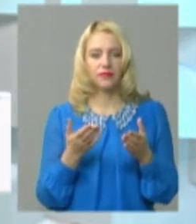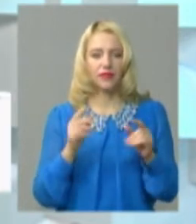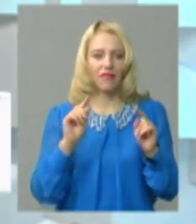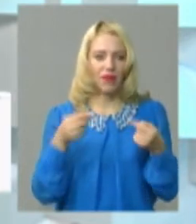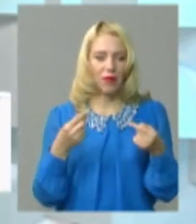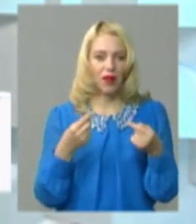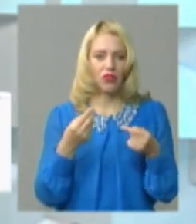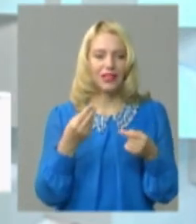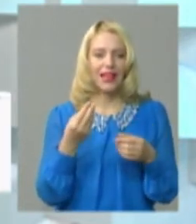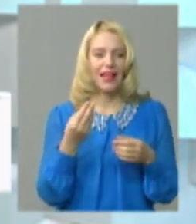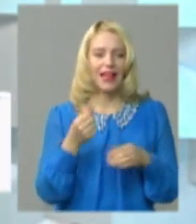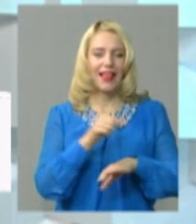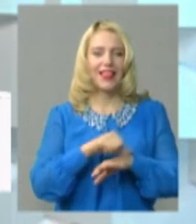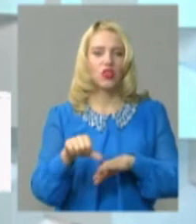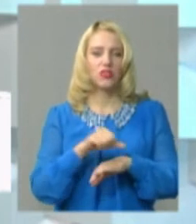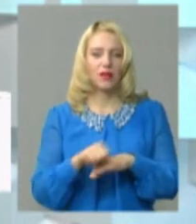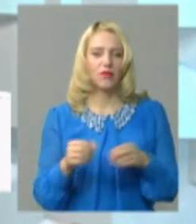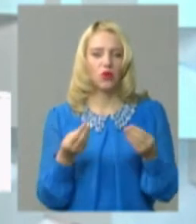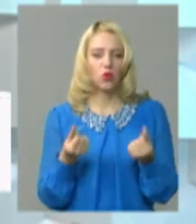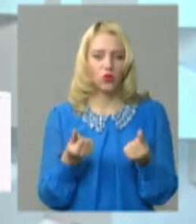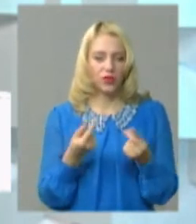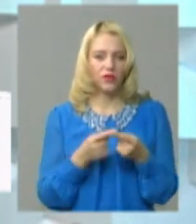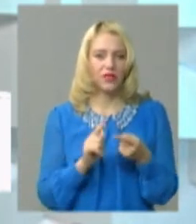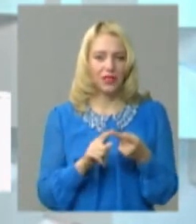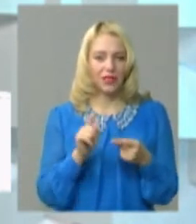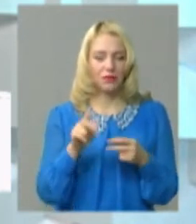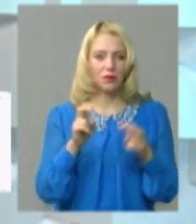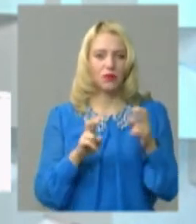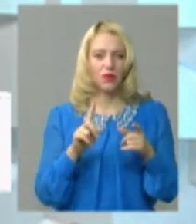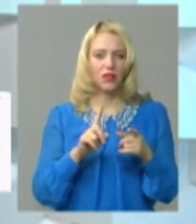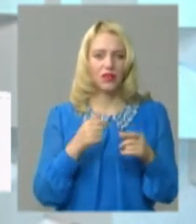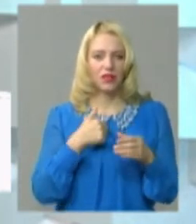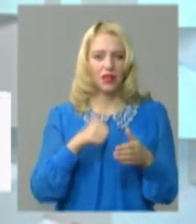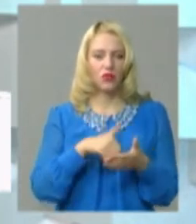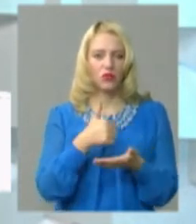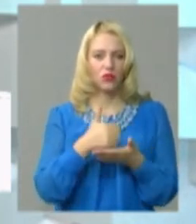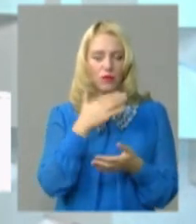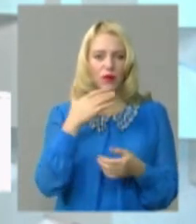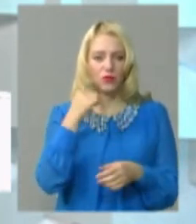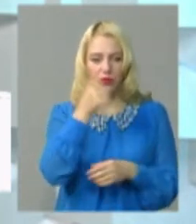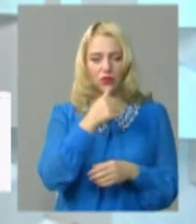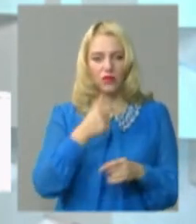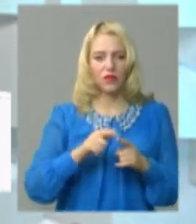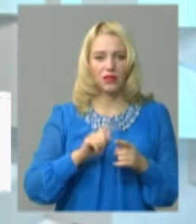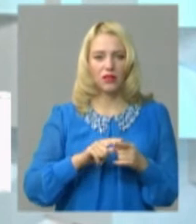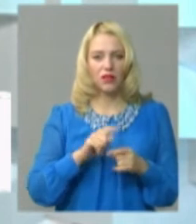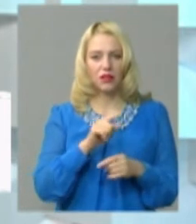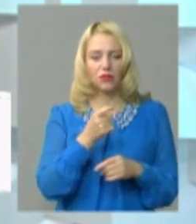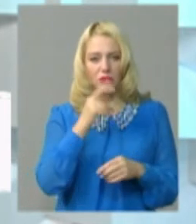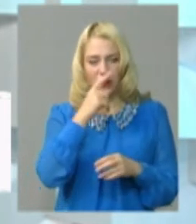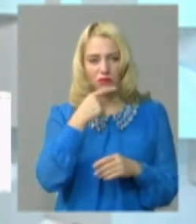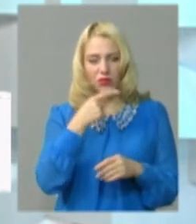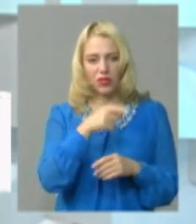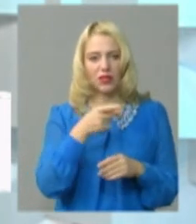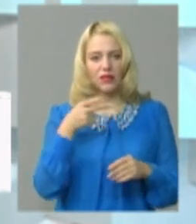іноземних, мабуть, коштів Це навіть те підприємство, яке я виявив багато років Я там чуть не так було, бо я там з